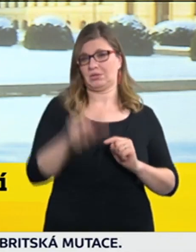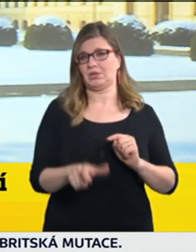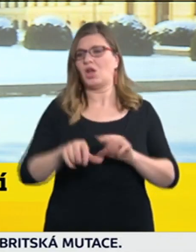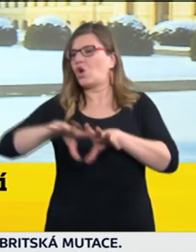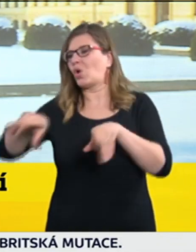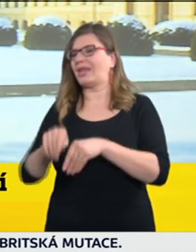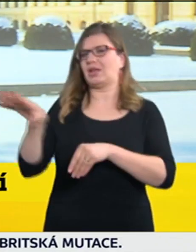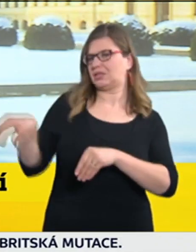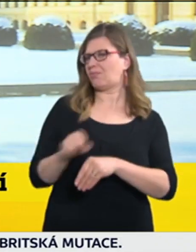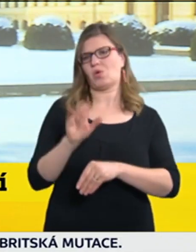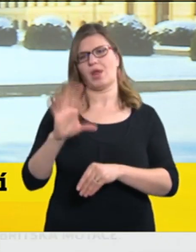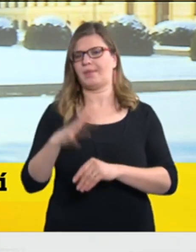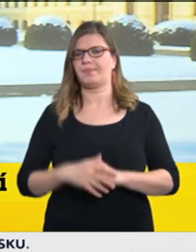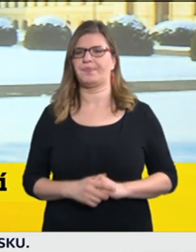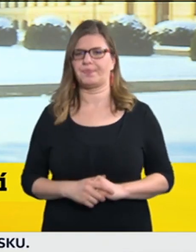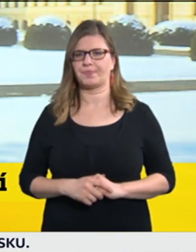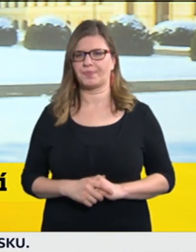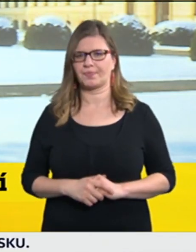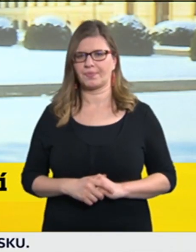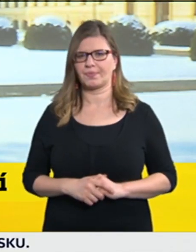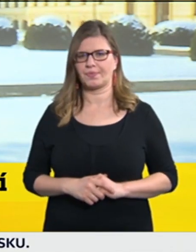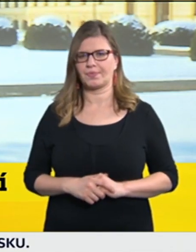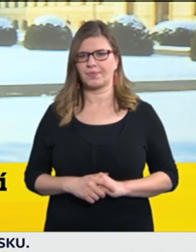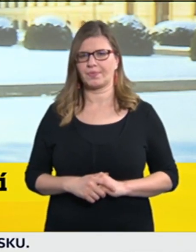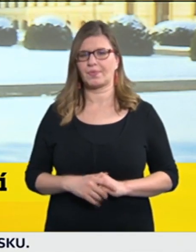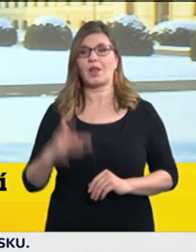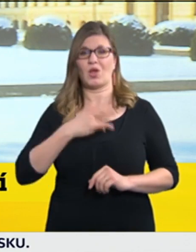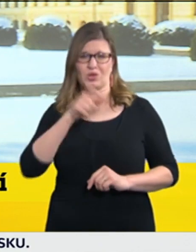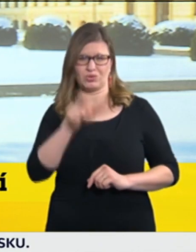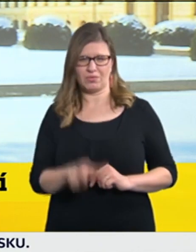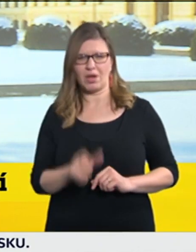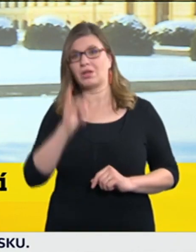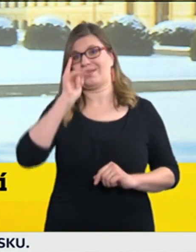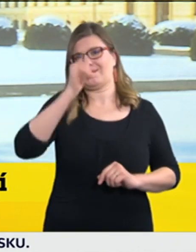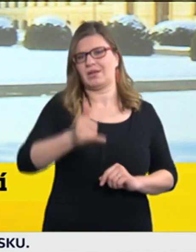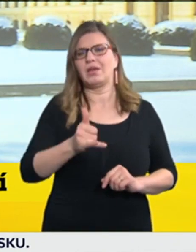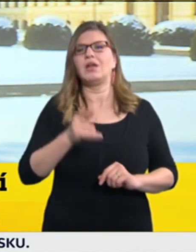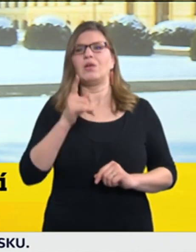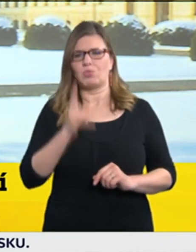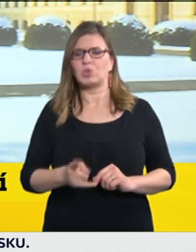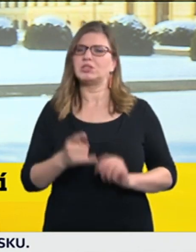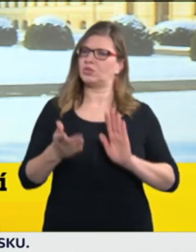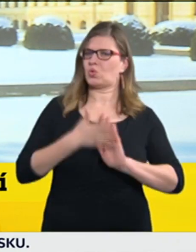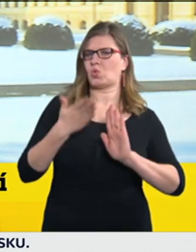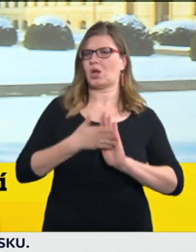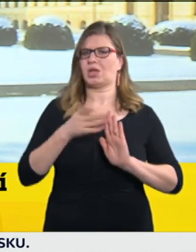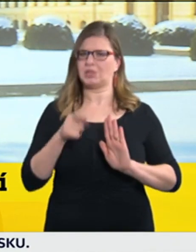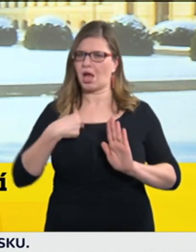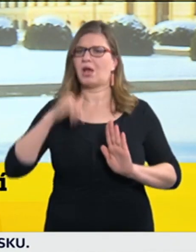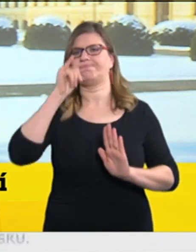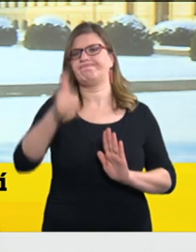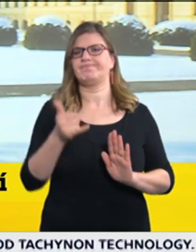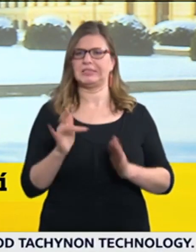příslušníky. Přičemž tato osoba bude muset tento účel jasně prokázat a